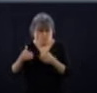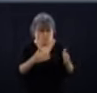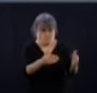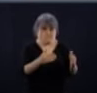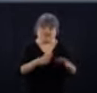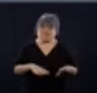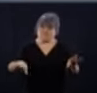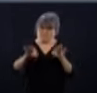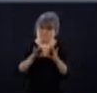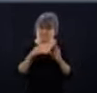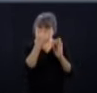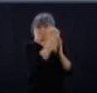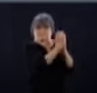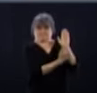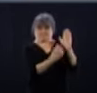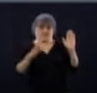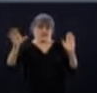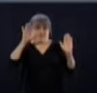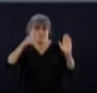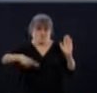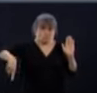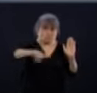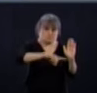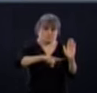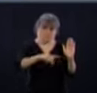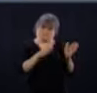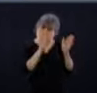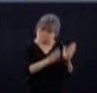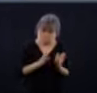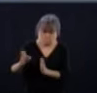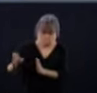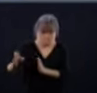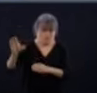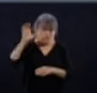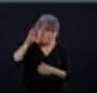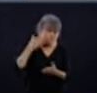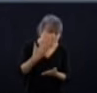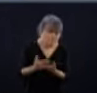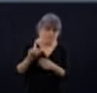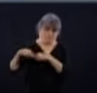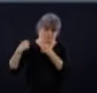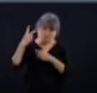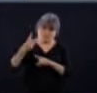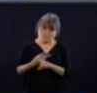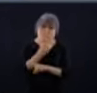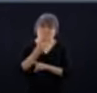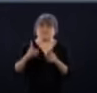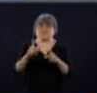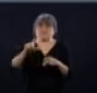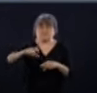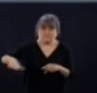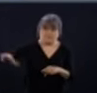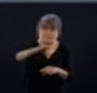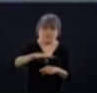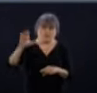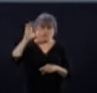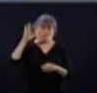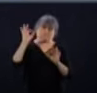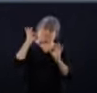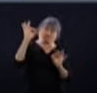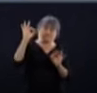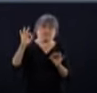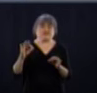sont astreints les Québécois depuis maintenant près de deux mois. Et si on devait constater que la courbe de contagion reprend de plus belle,